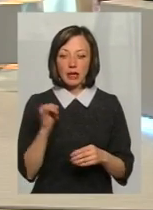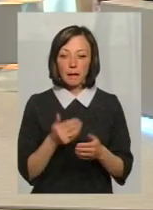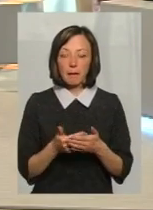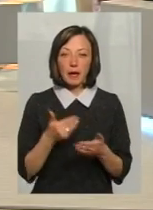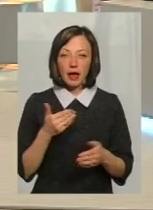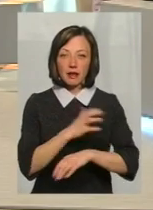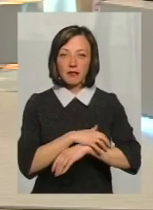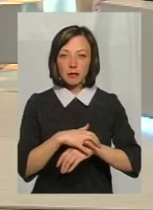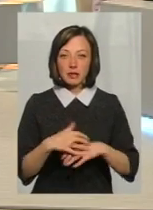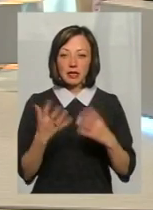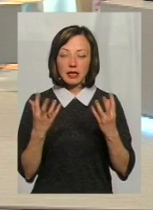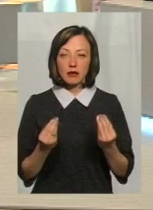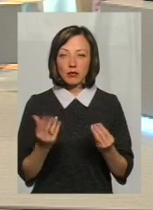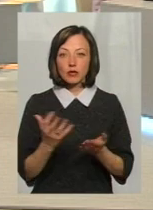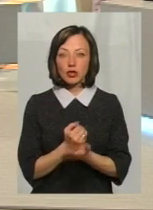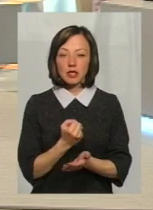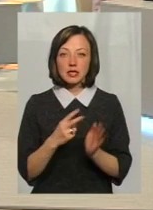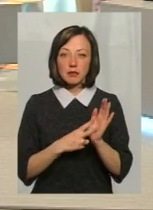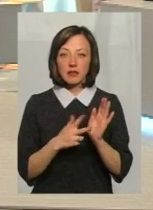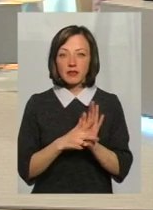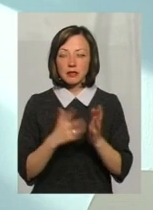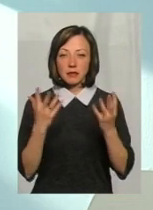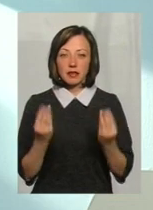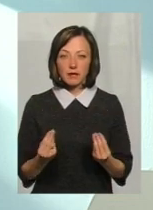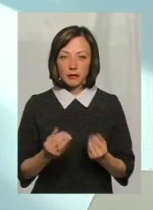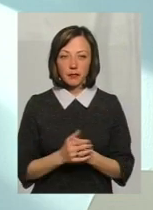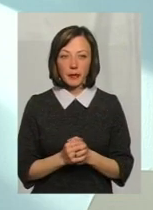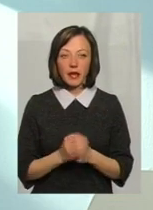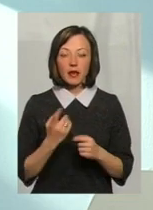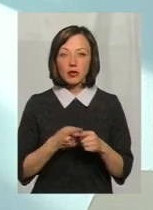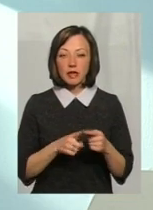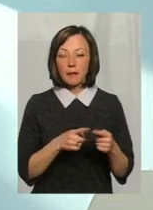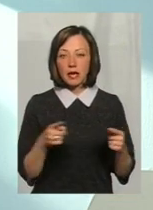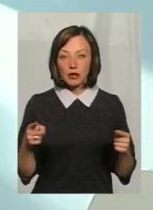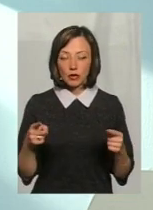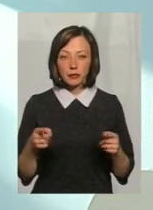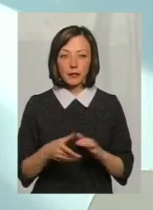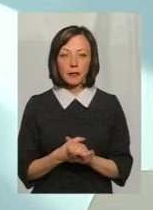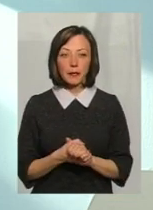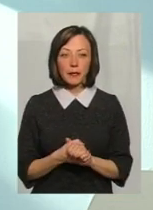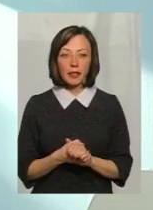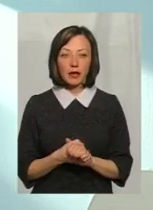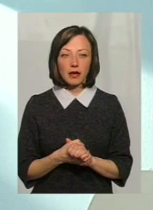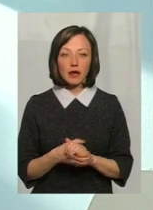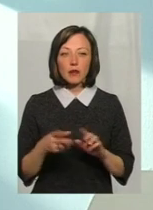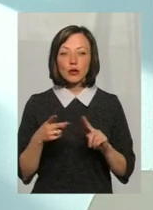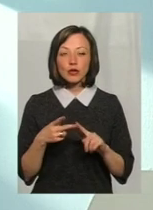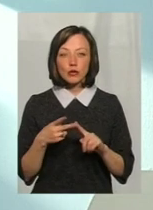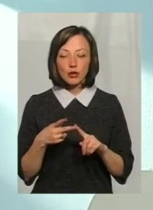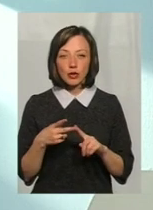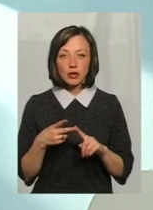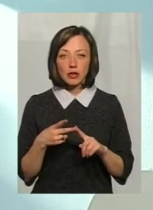висипкою певні дні. Там, виходить, 7-8 днів. То оцей період, це перше, з якою метою. По-друге,